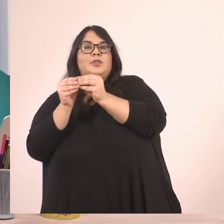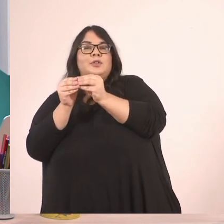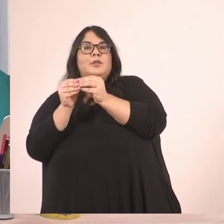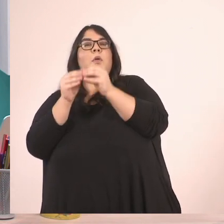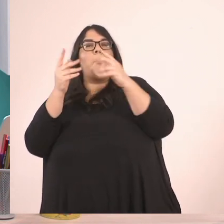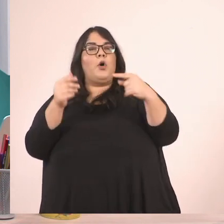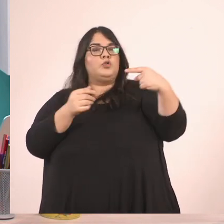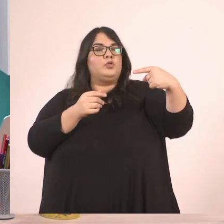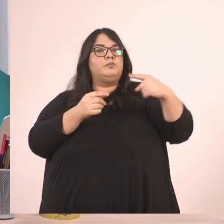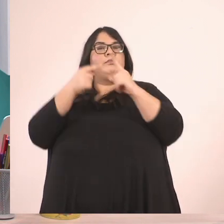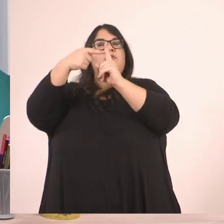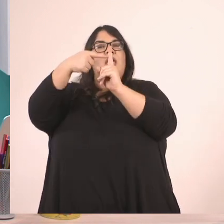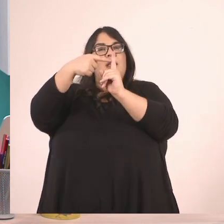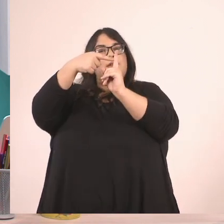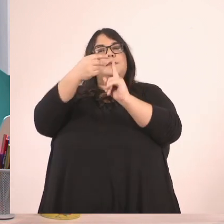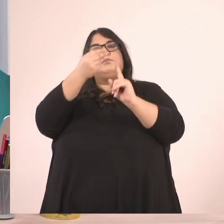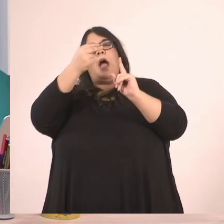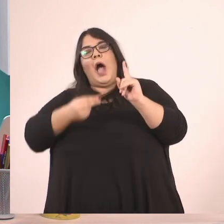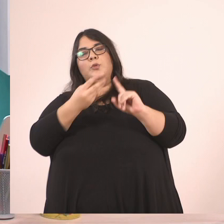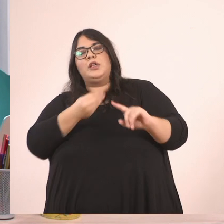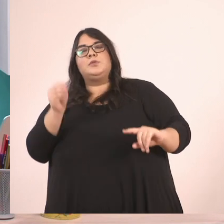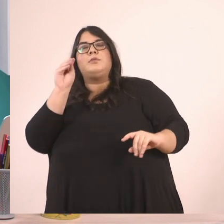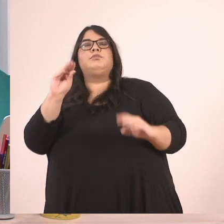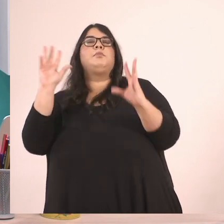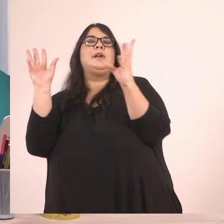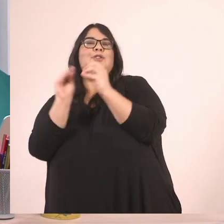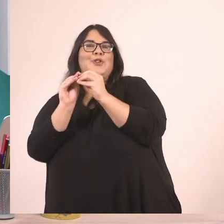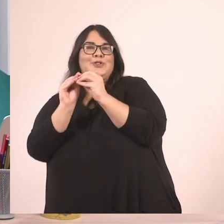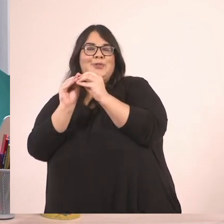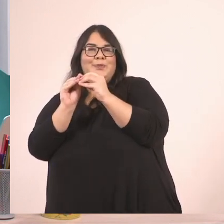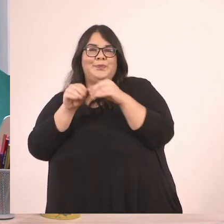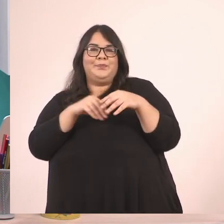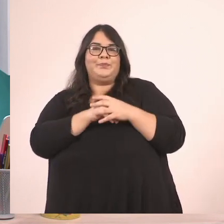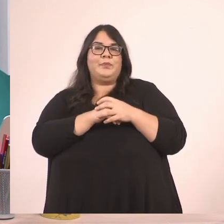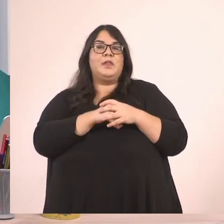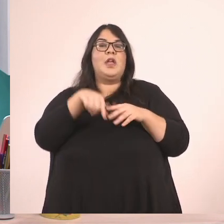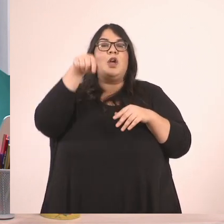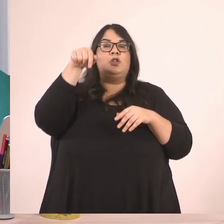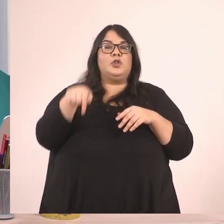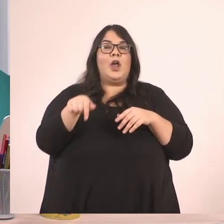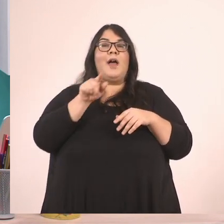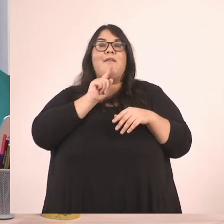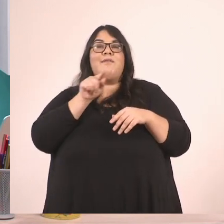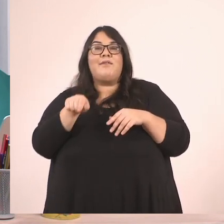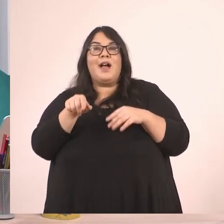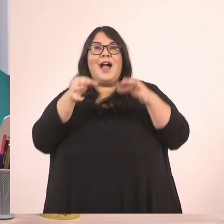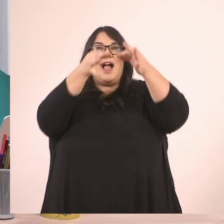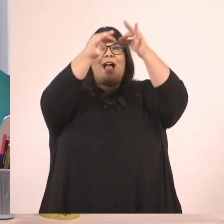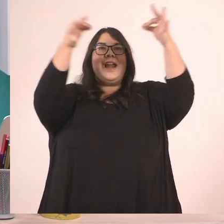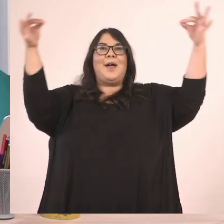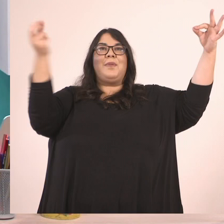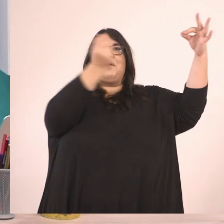μέσω της διαίρεσης πολύ πιο σύντομα Ας τοποθετήσουμε λοιπόν στην αρθιμογραμμή το 23 πέμπτα